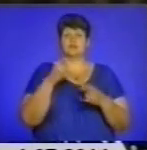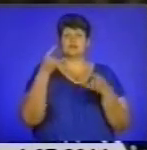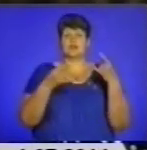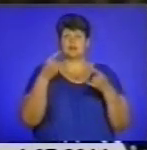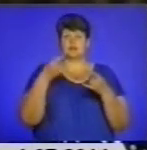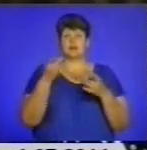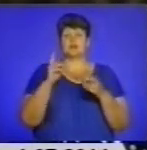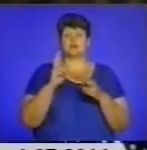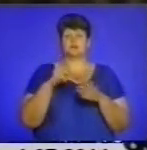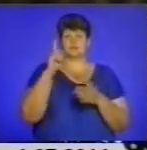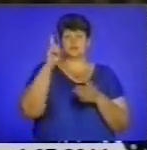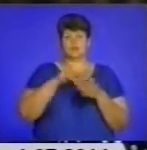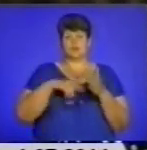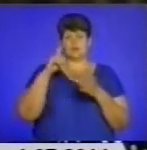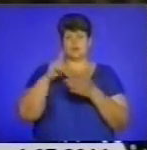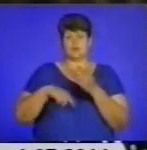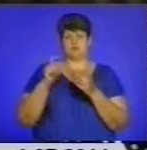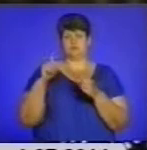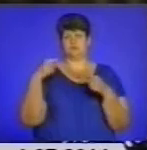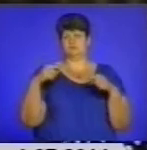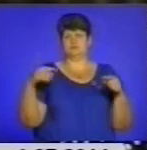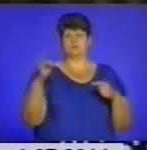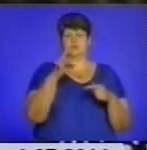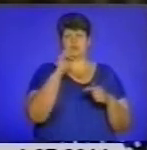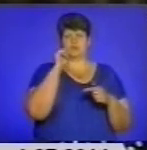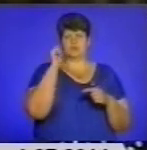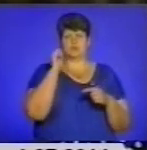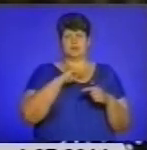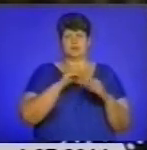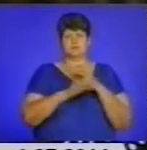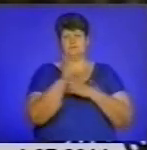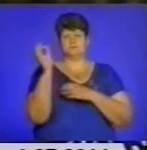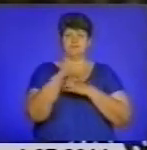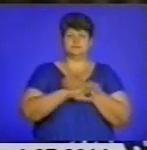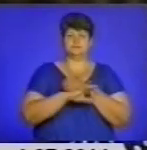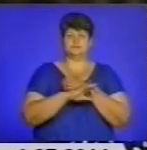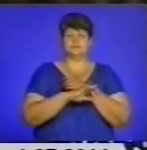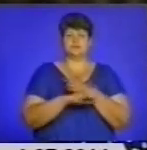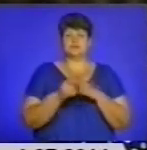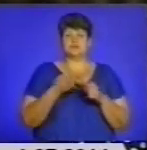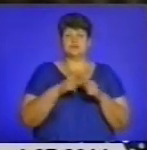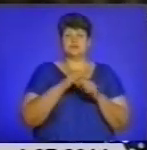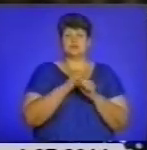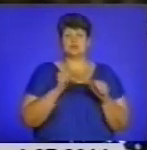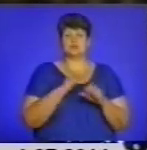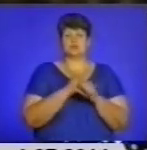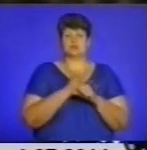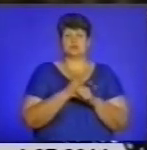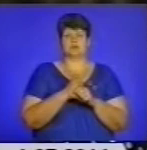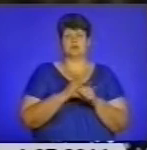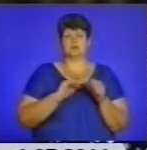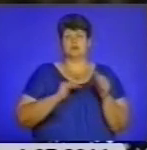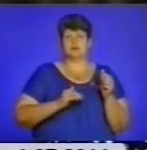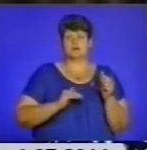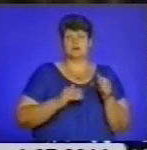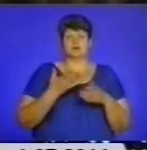якому довіряють жителі будь-якого регіону країни, і восточного, і западу. Тому що цього не можуть зробити ні комерційний канал, ні